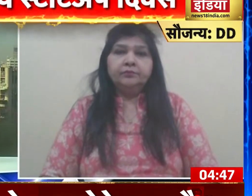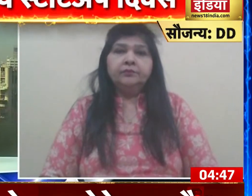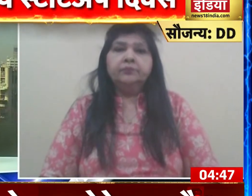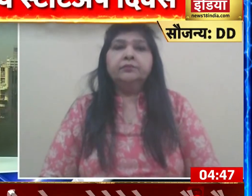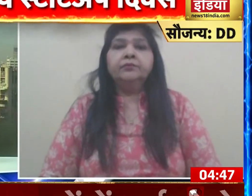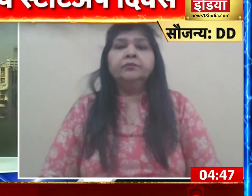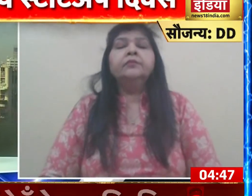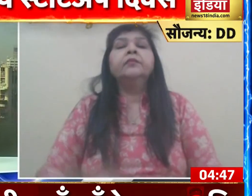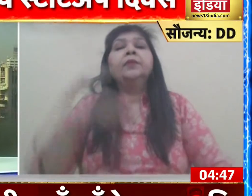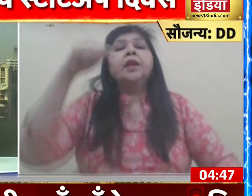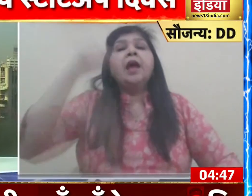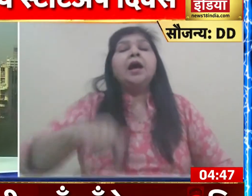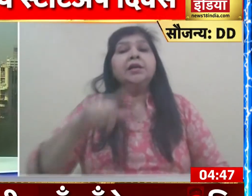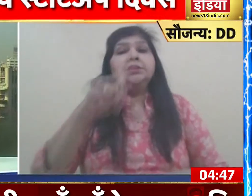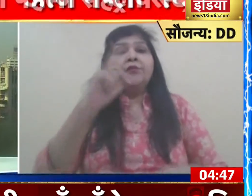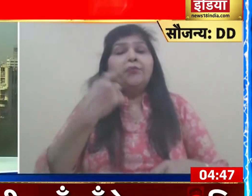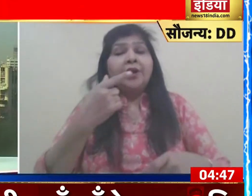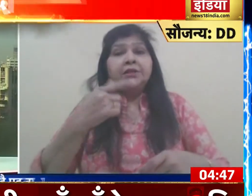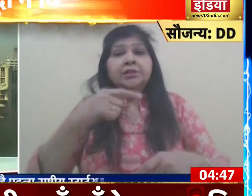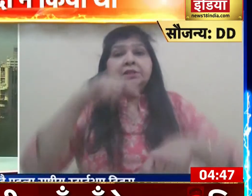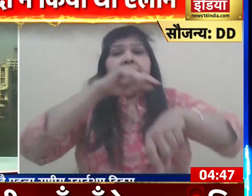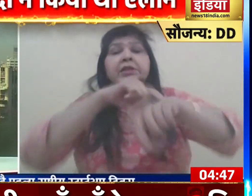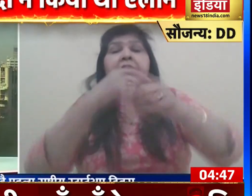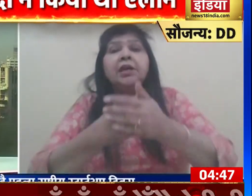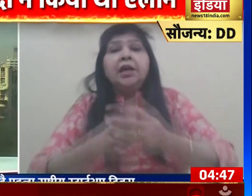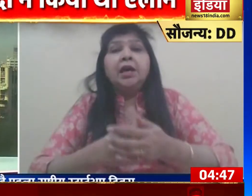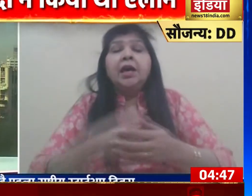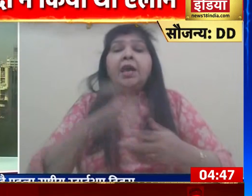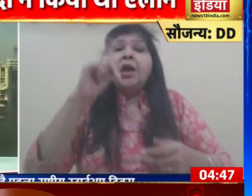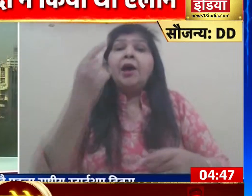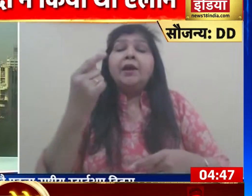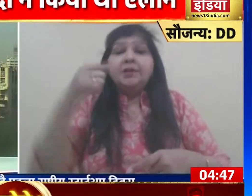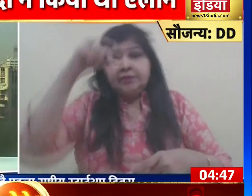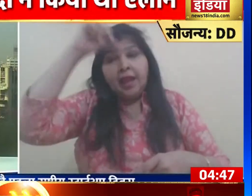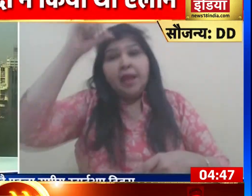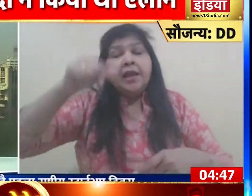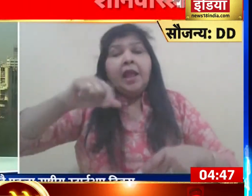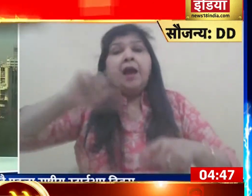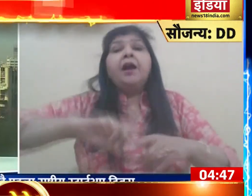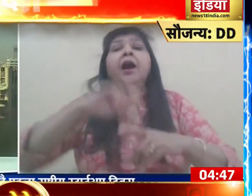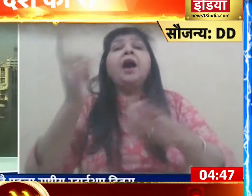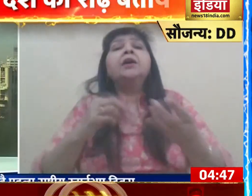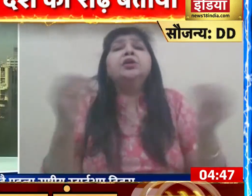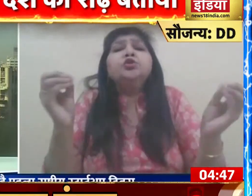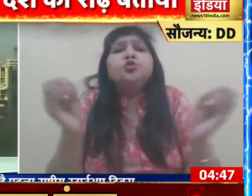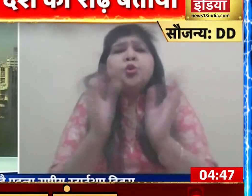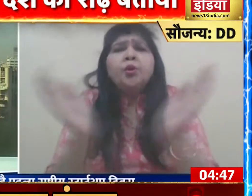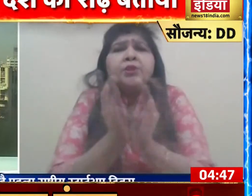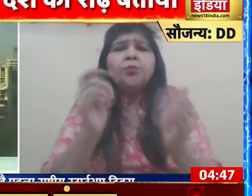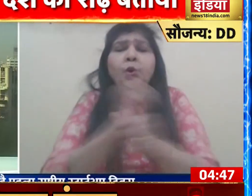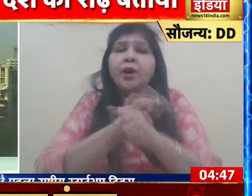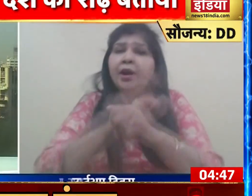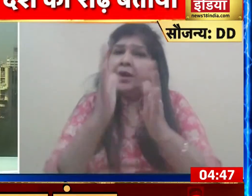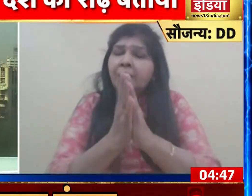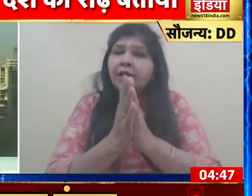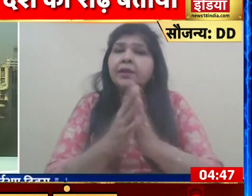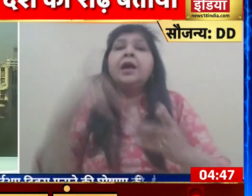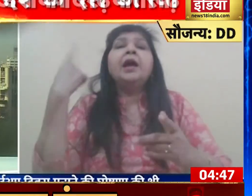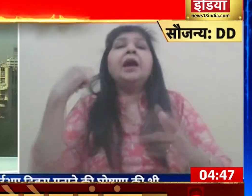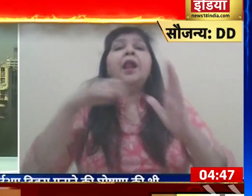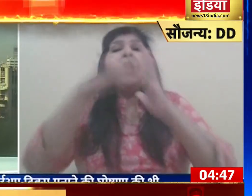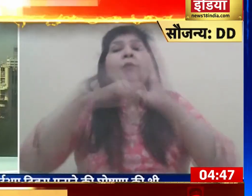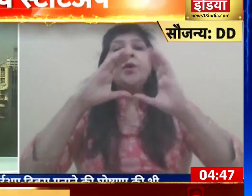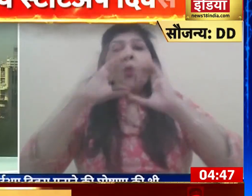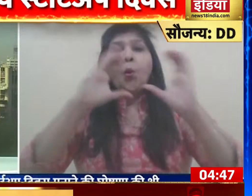आज पहला राश्ट्रिय स्टार्टप दिवस मनाया जा रहा है कल ही स्टार्टप उद्यमियों को वीडियो कानफरेंस के जरीए संबोधित